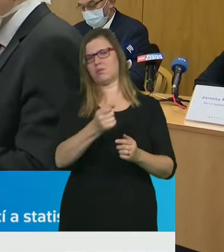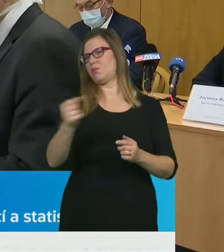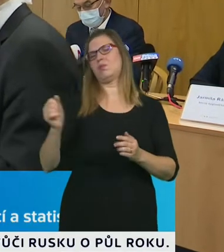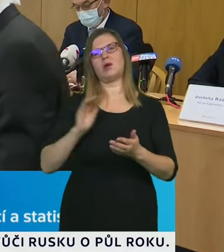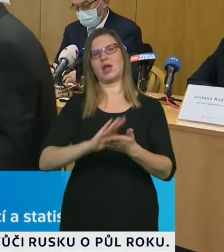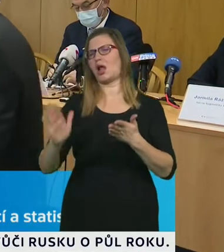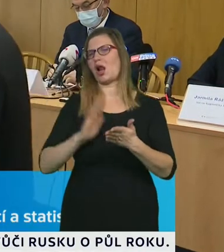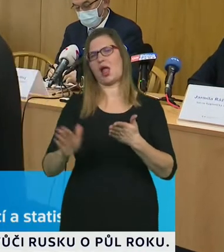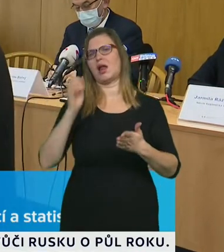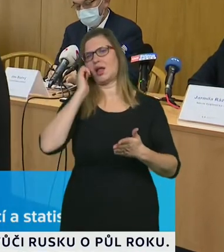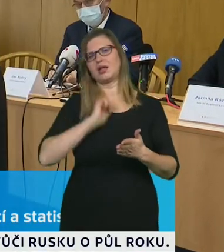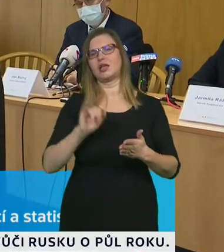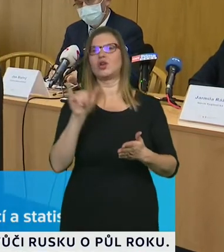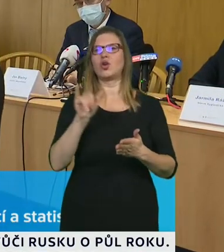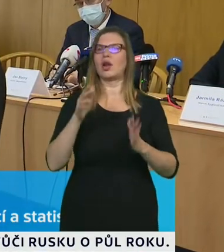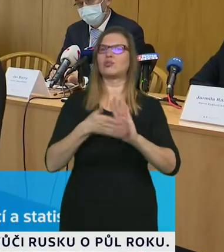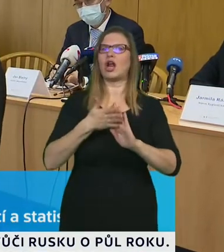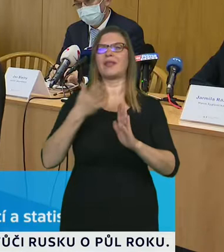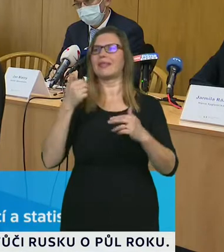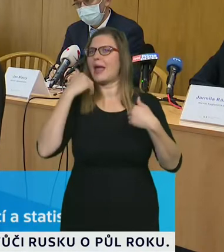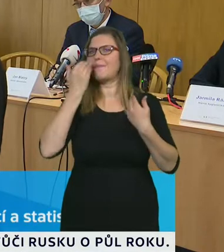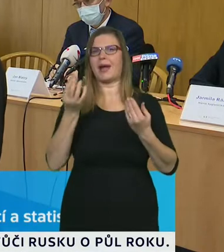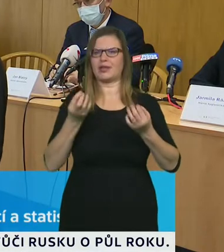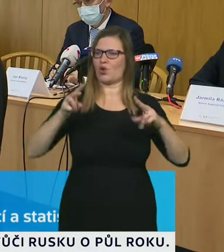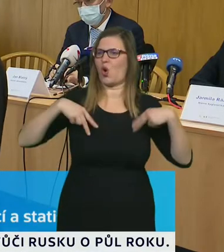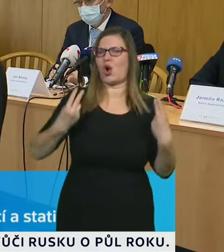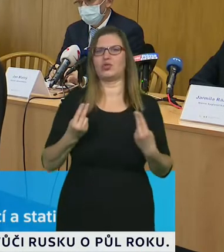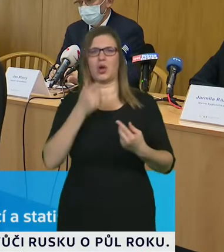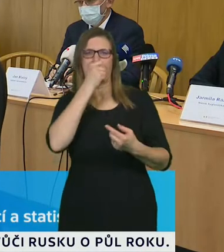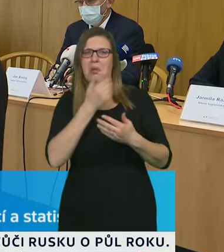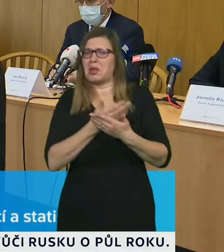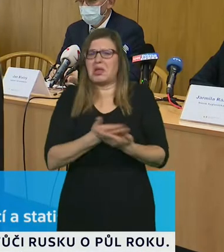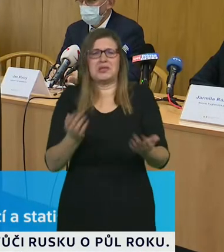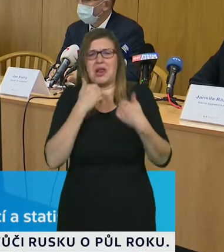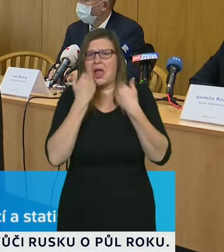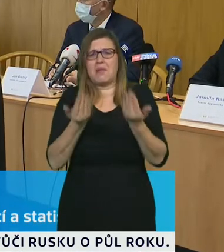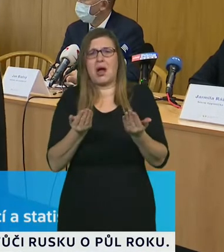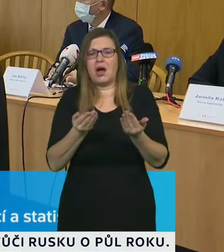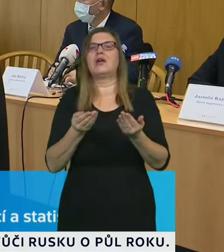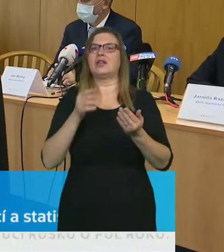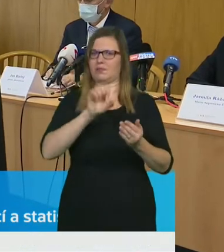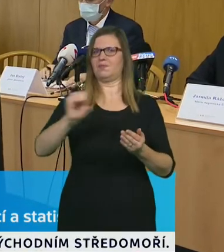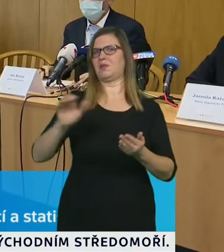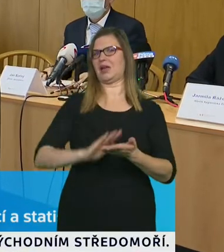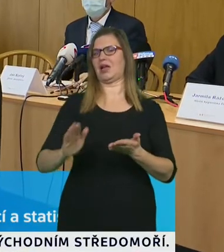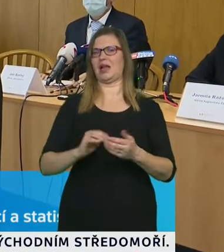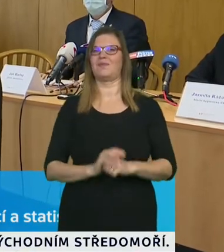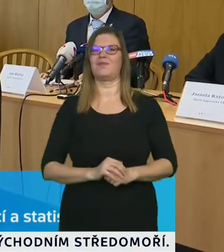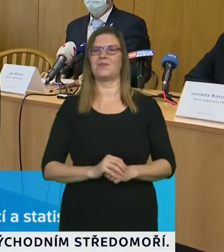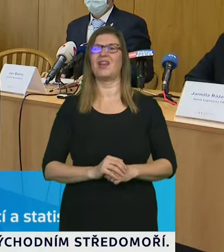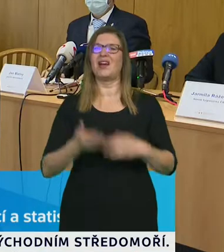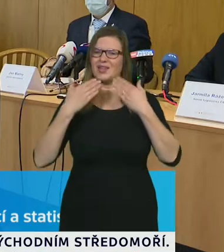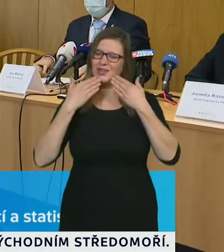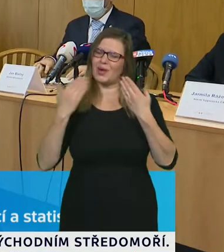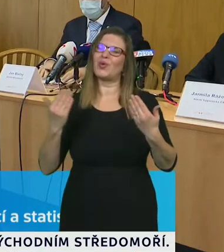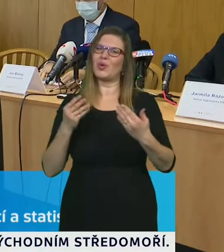nosiče z té populace, což je právě to, o co nám jde. Moc vám děkuji za pozornost a omluvám se, že ta čísla nemohla být